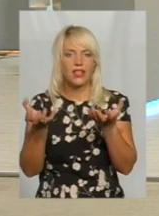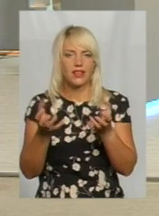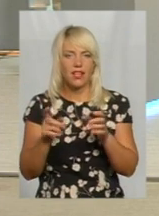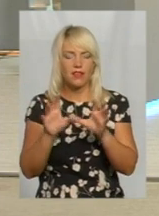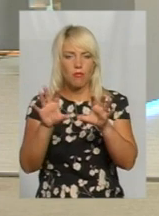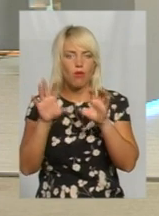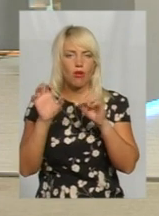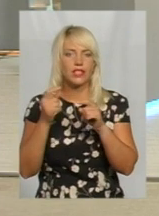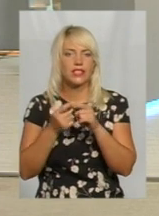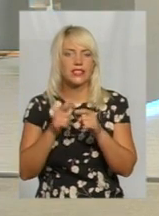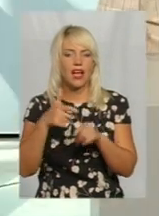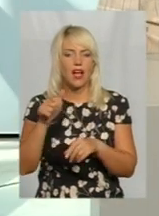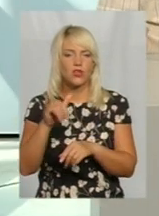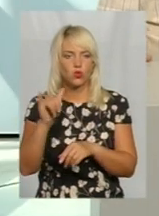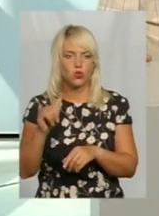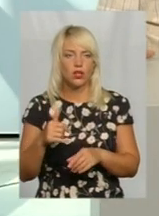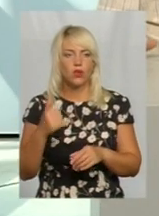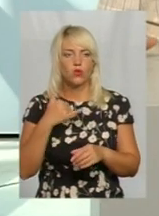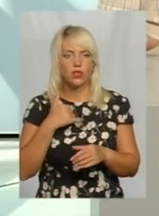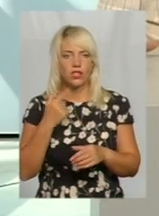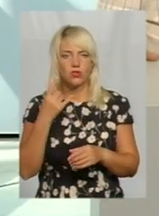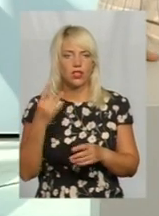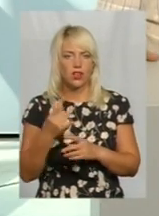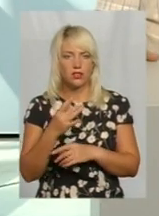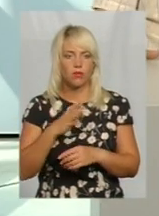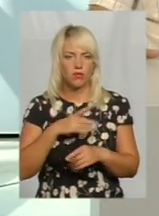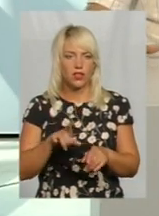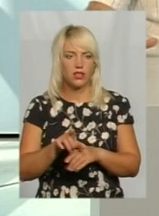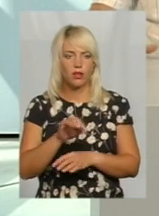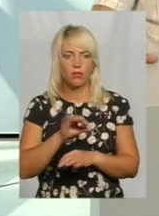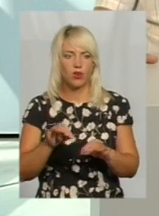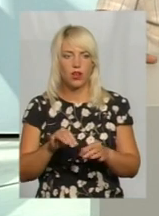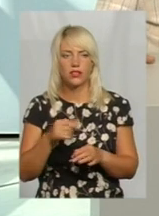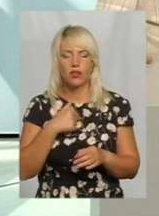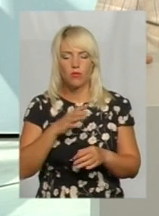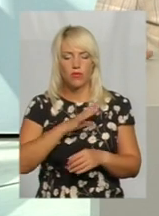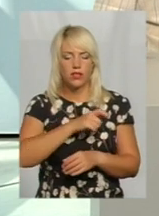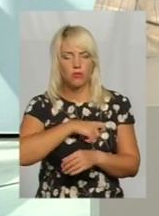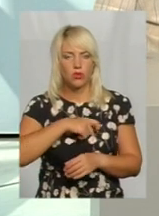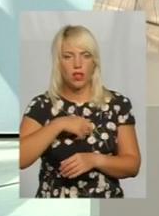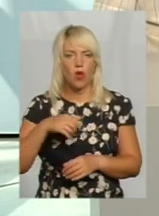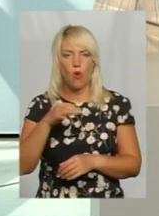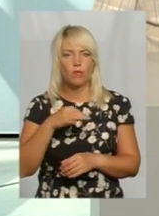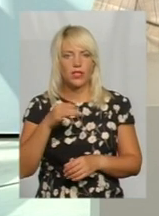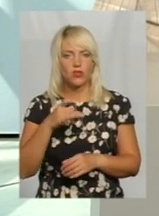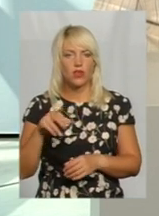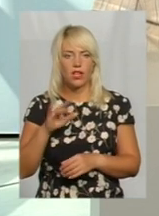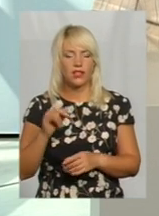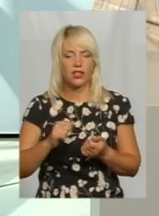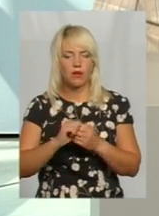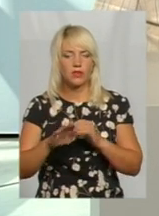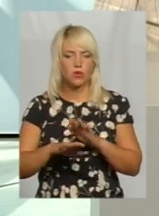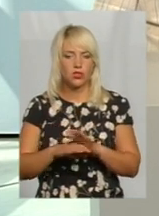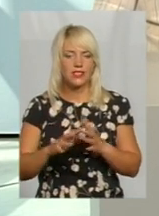вихлопних газів. У нас навіть одного разу був такий проєкт, я тоді був депутатом власної рати, і Кам'єнсподільський